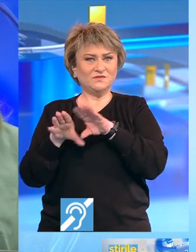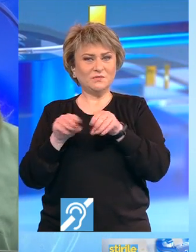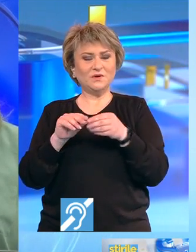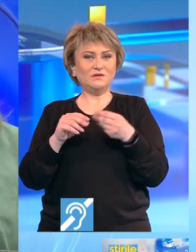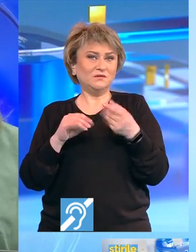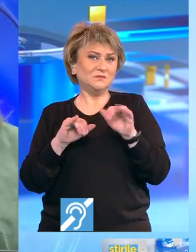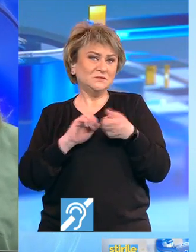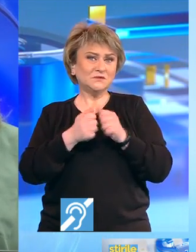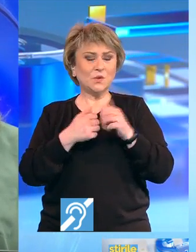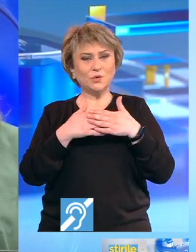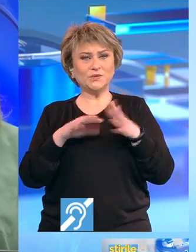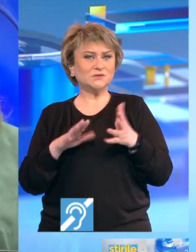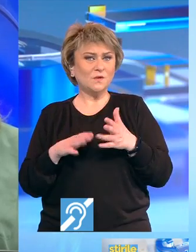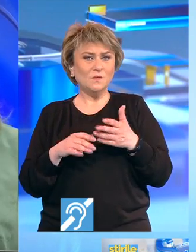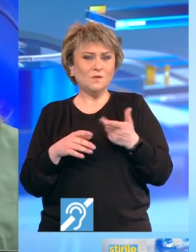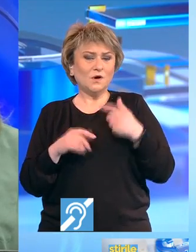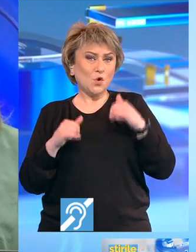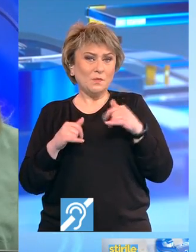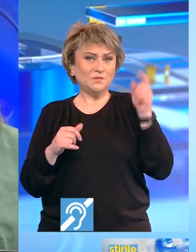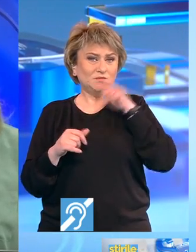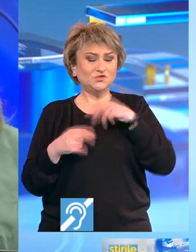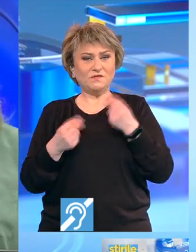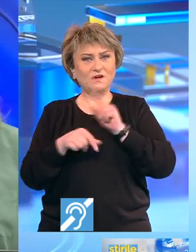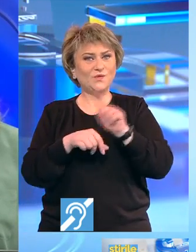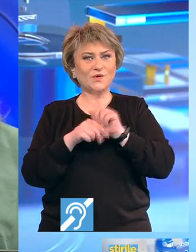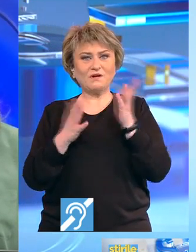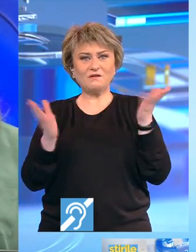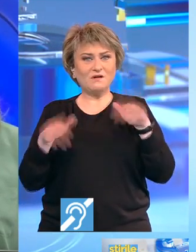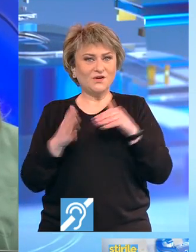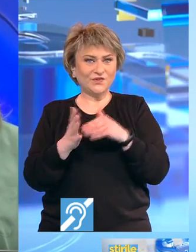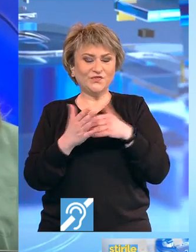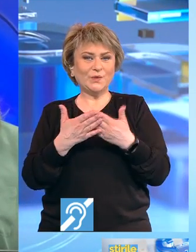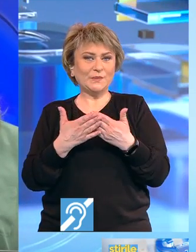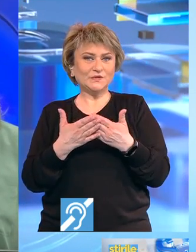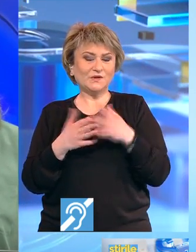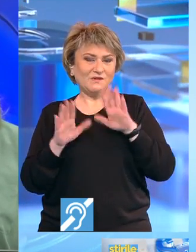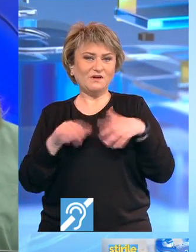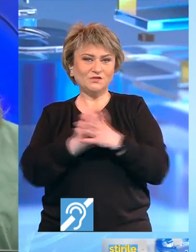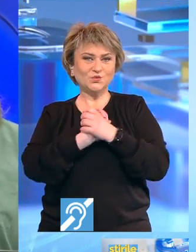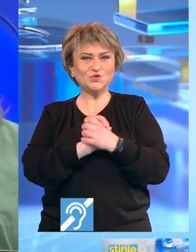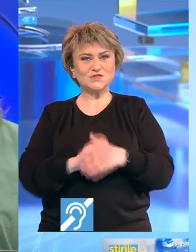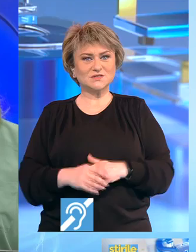apropiați sau că exact acum le lipsesc niște lucruri de care au nevoie pentru a avea succes.